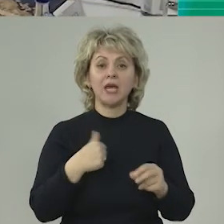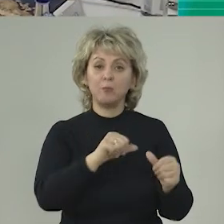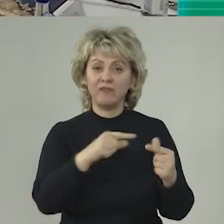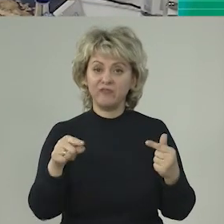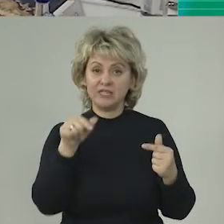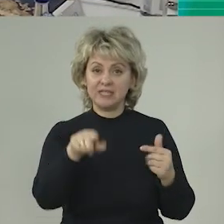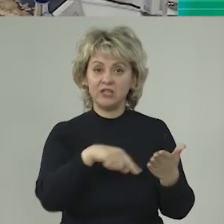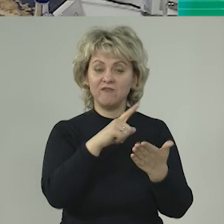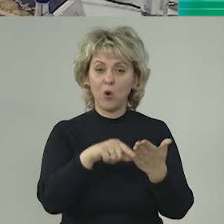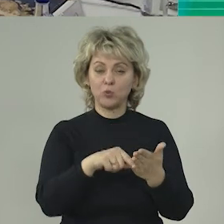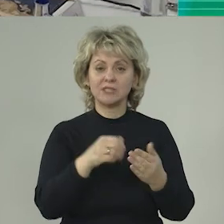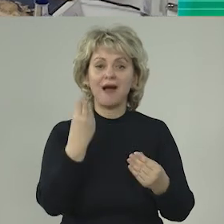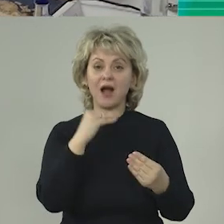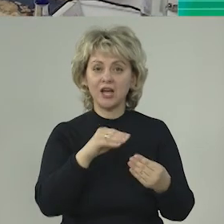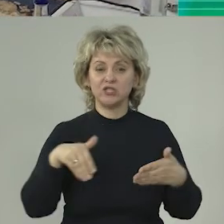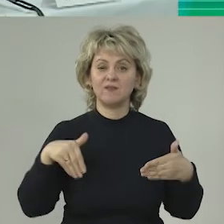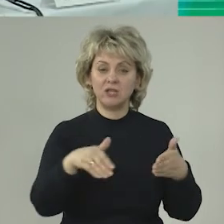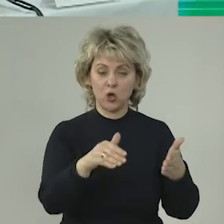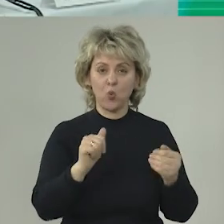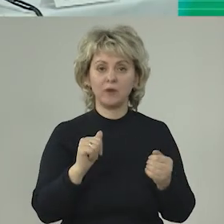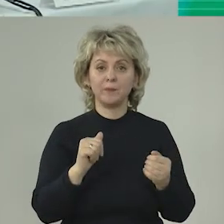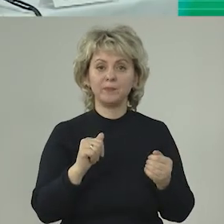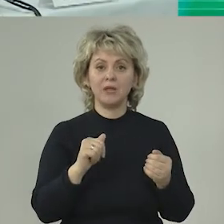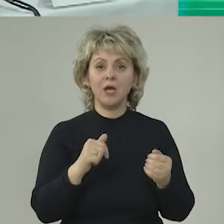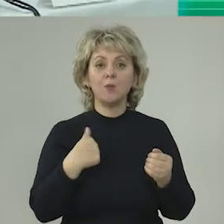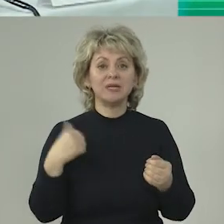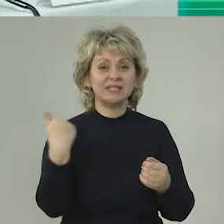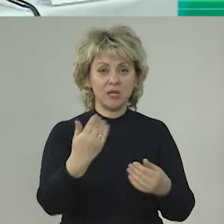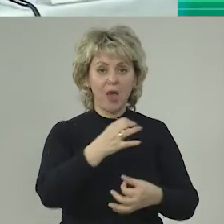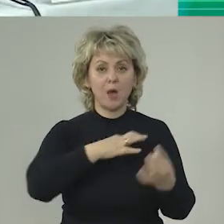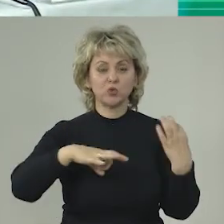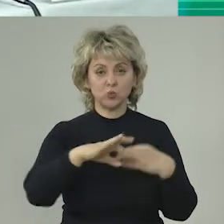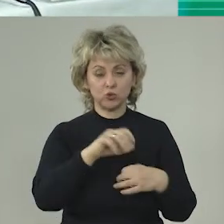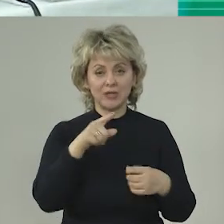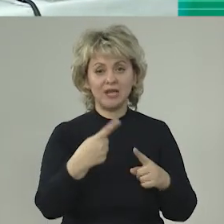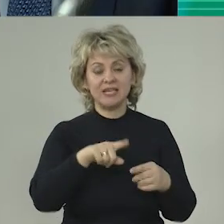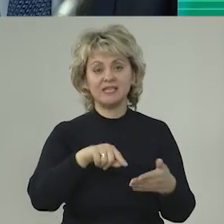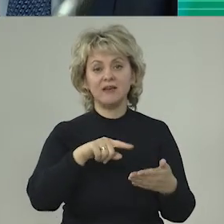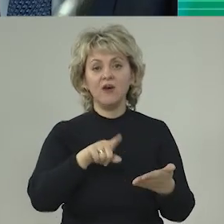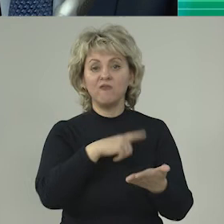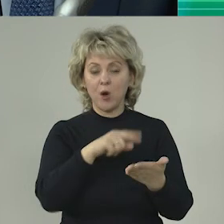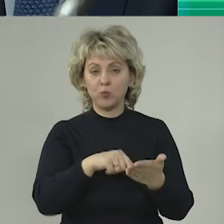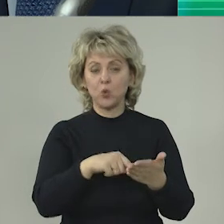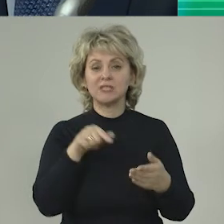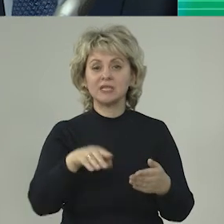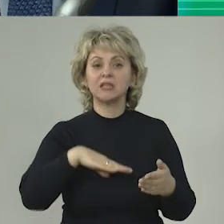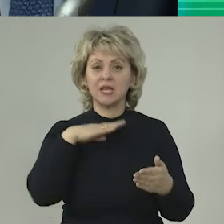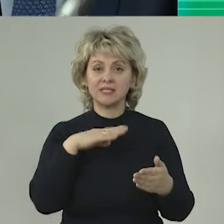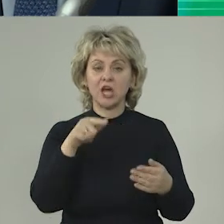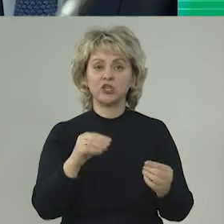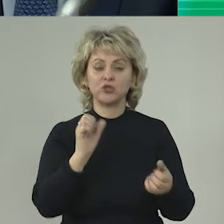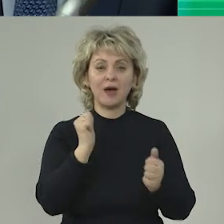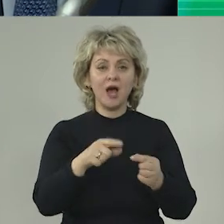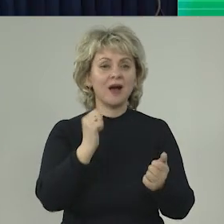Я бы выделил с них вопросы качества дорог. Мы с ними обсуждали эти вопросы достаточно